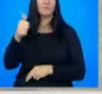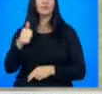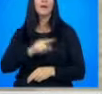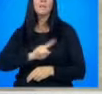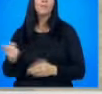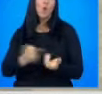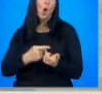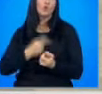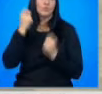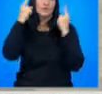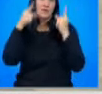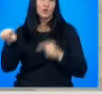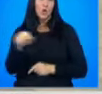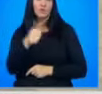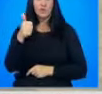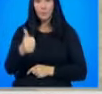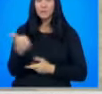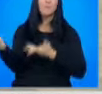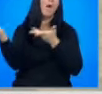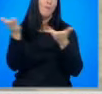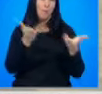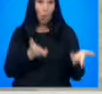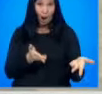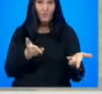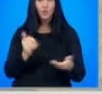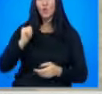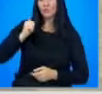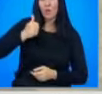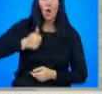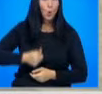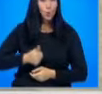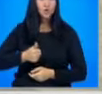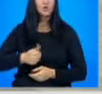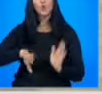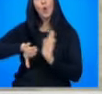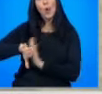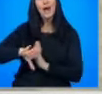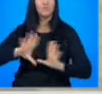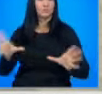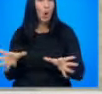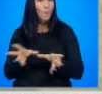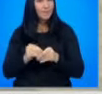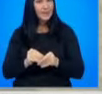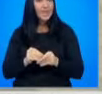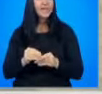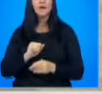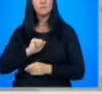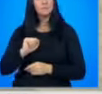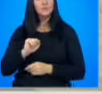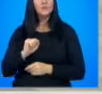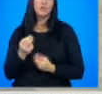е известно, ръководството на БСП е поканено на утрешното ляво обединение и